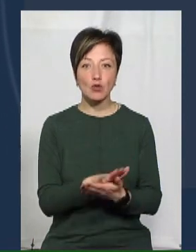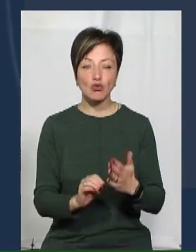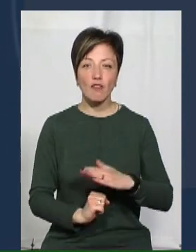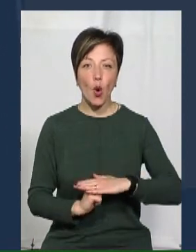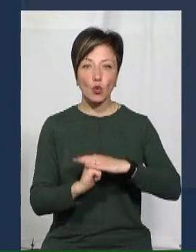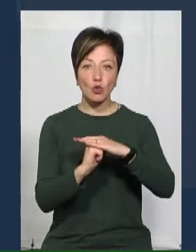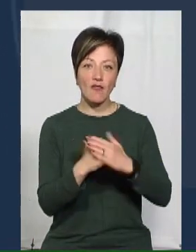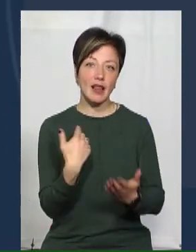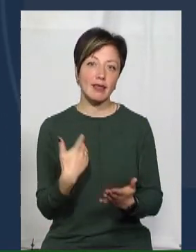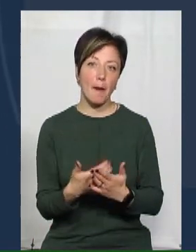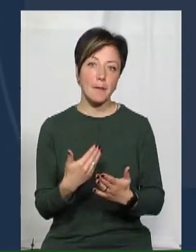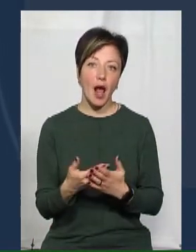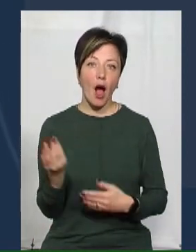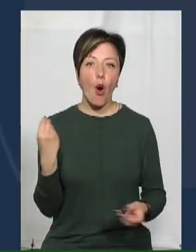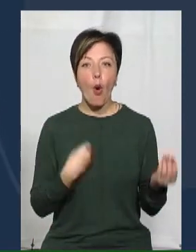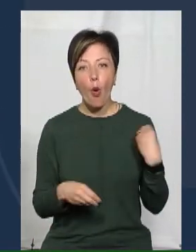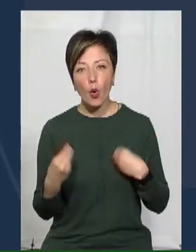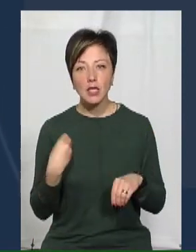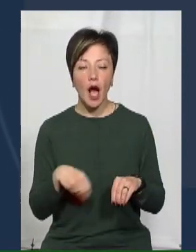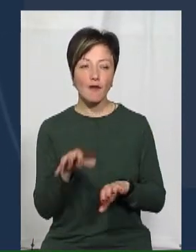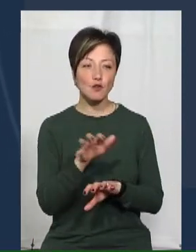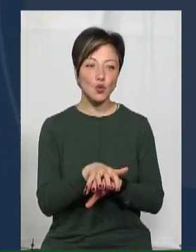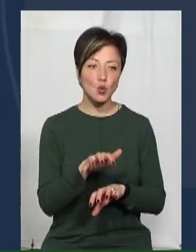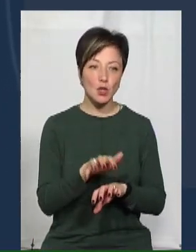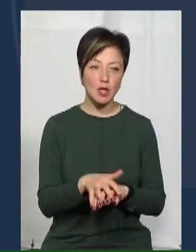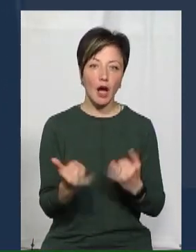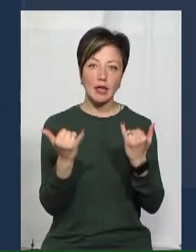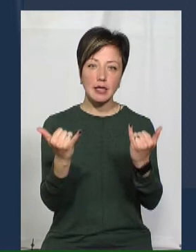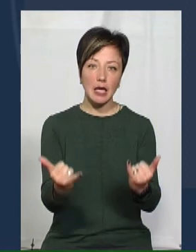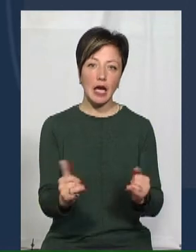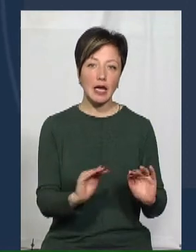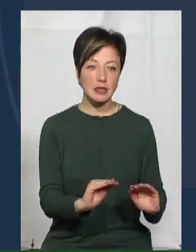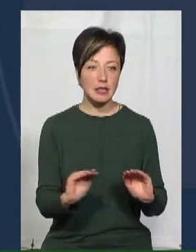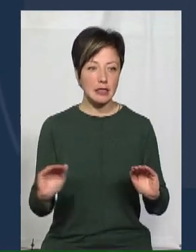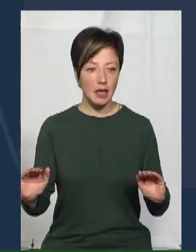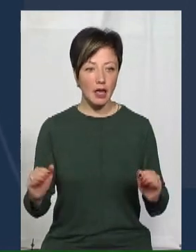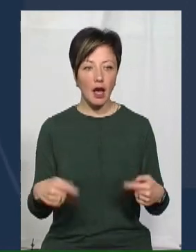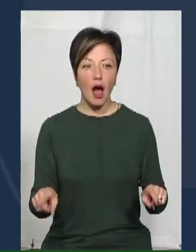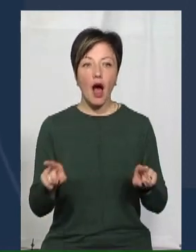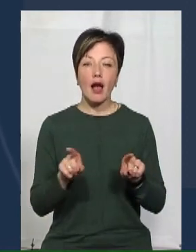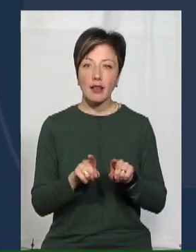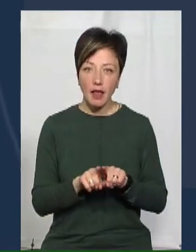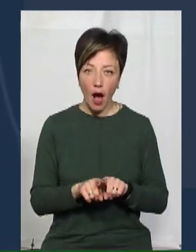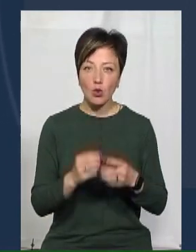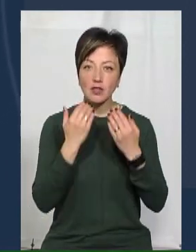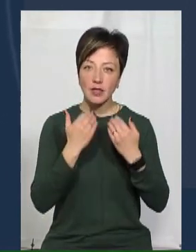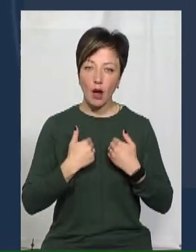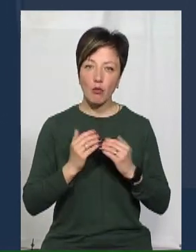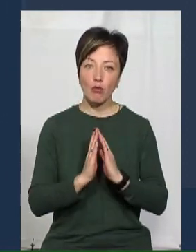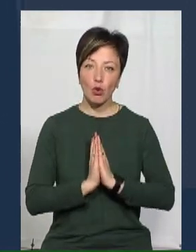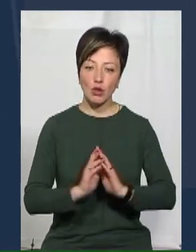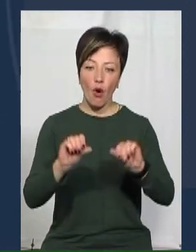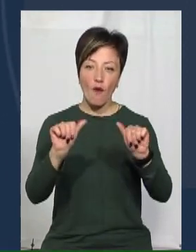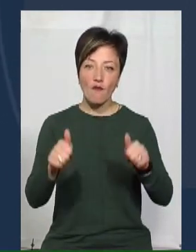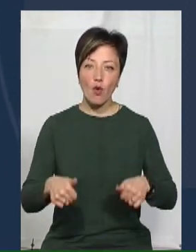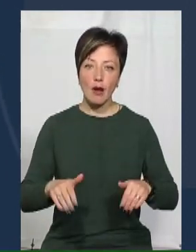їм, наприклад, одяг та взуття саме для їхніх дітей. Також звертаються для того, щоб оформити своє